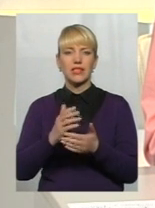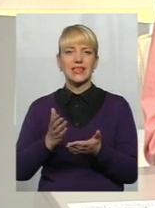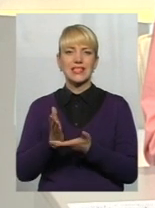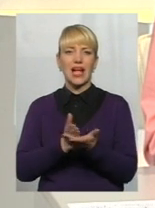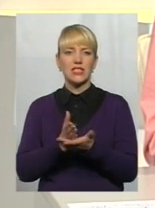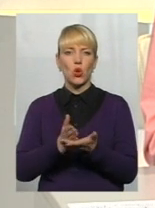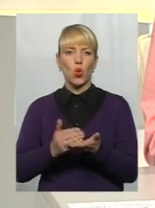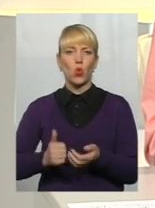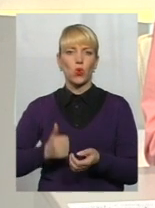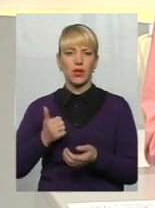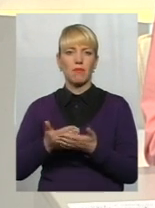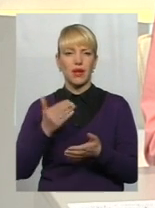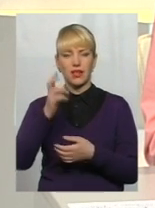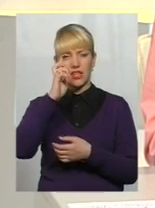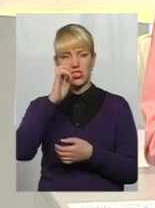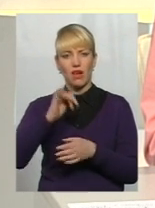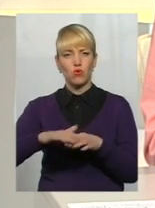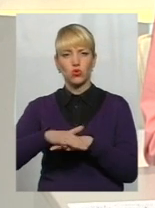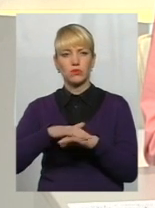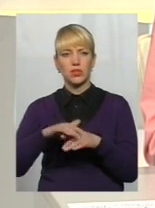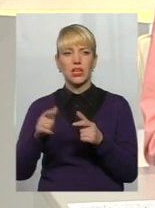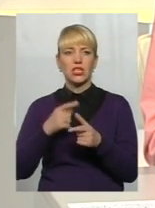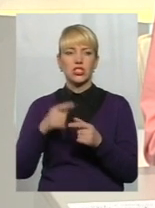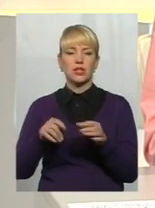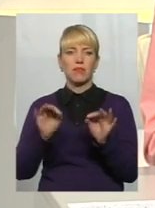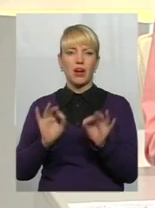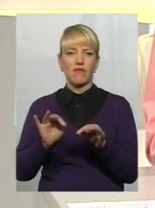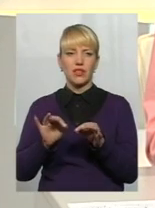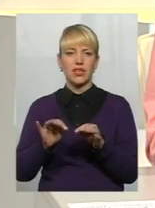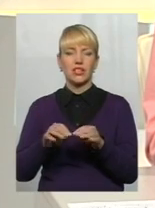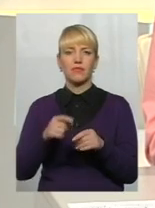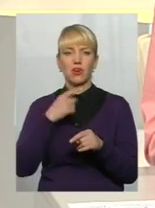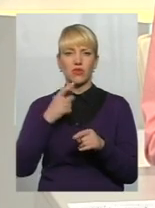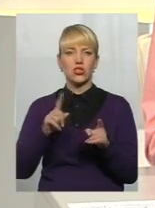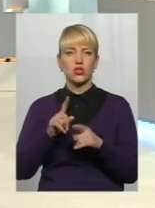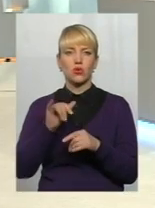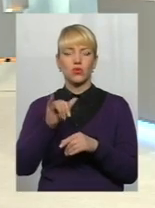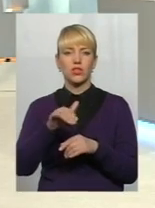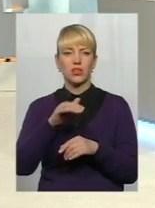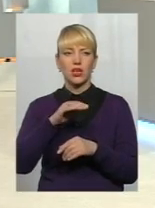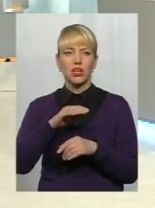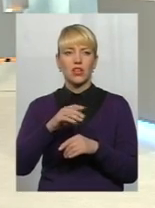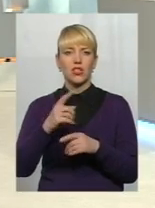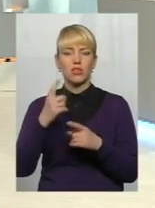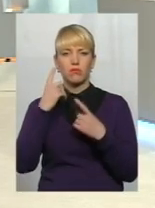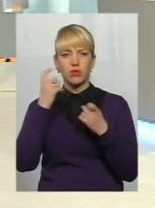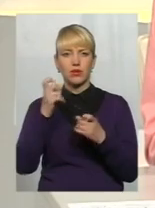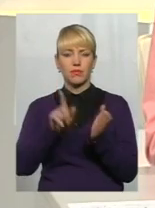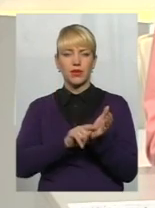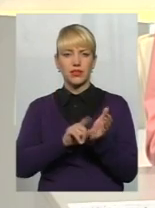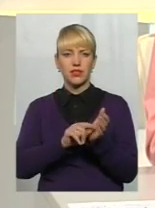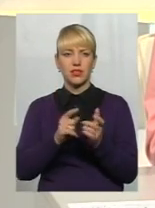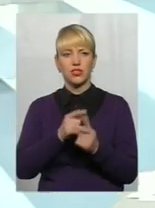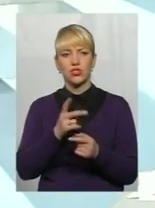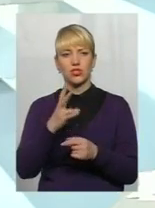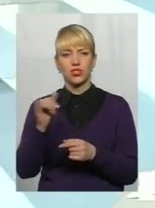та суспільством. Чи правильне твердження, що в них і так досить суттєві пенсії, чи